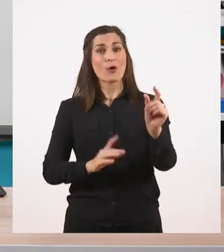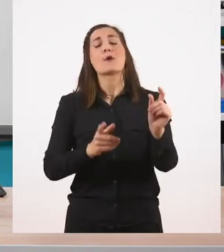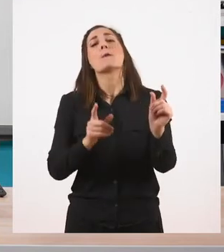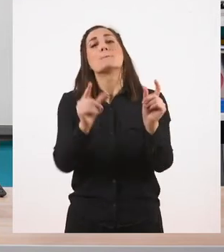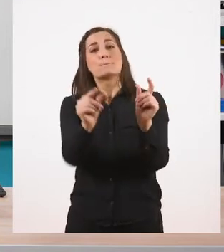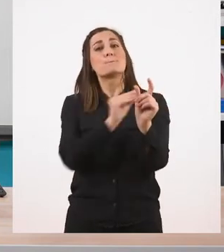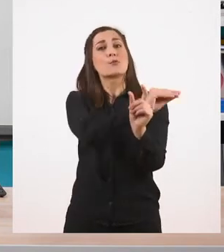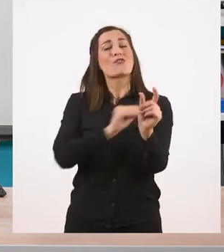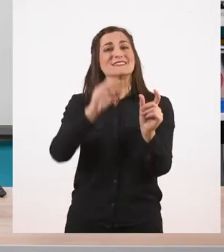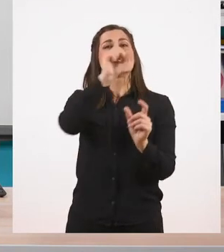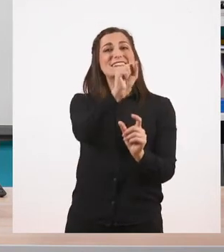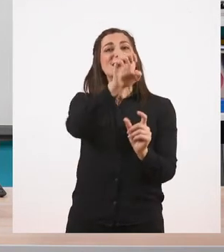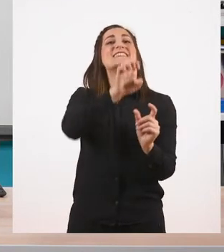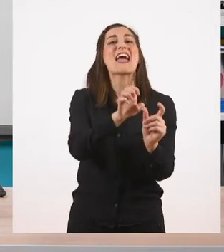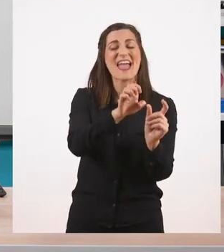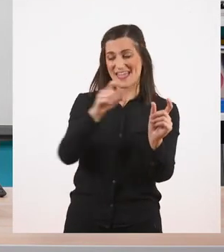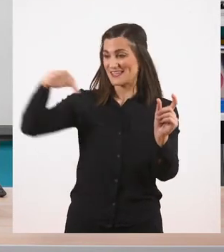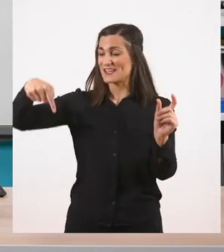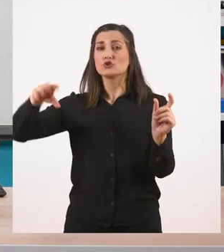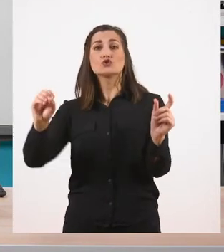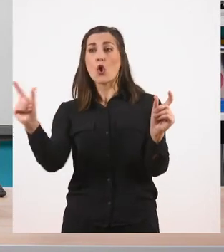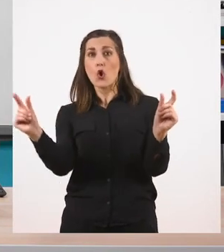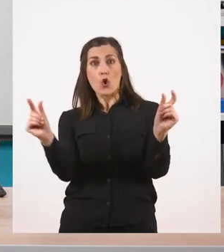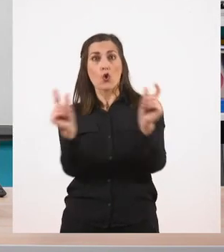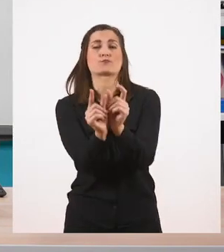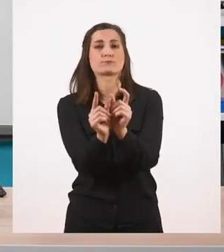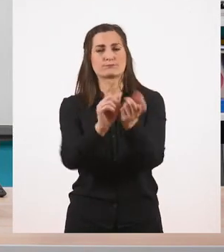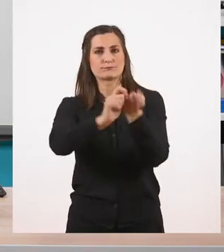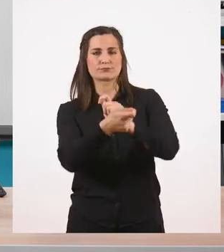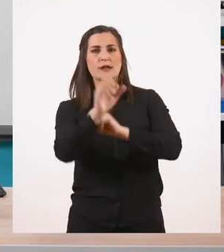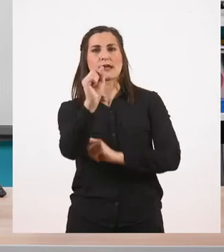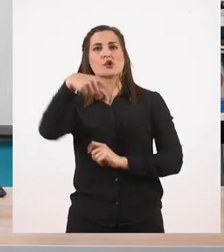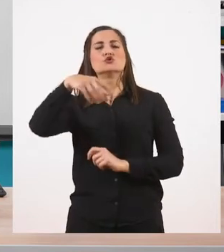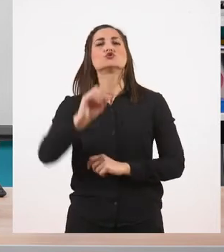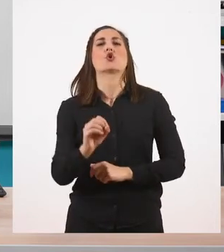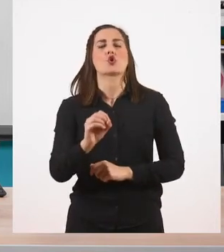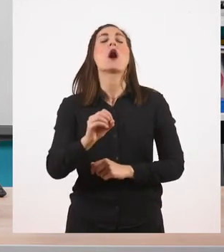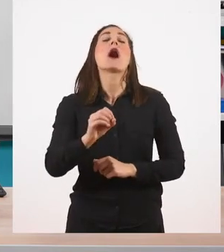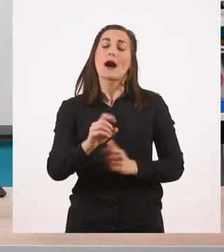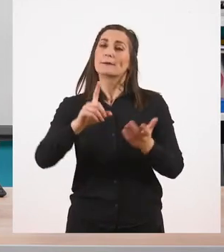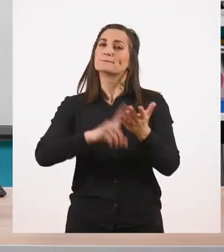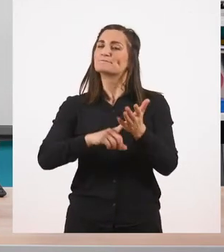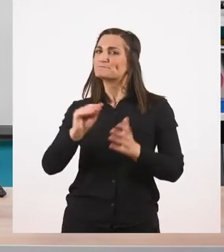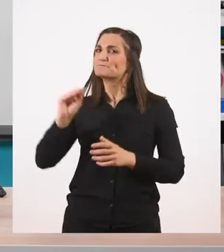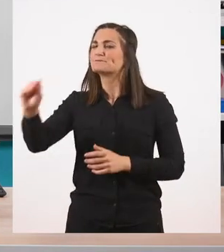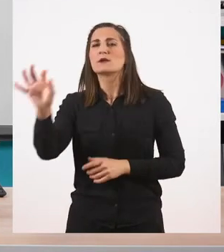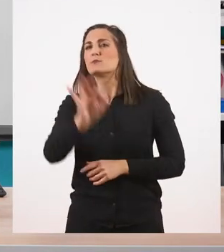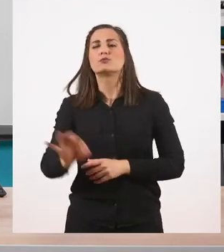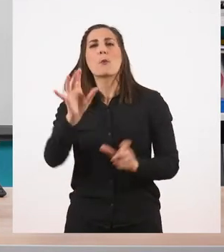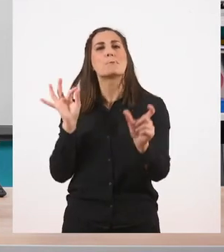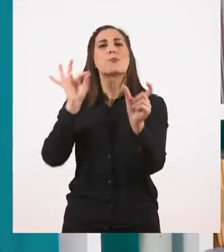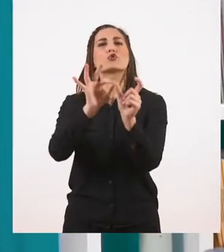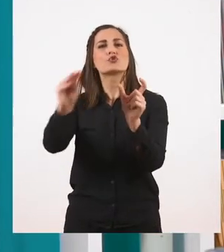ενώθηκαν. Και έγιναν μία λέξη. Έγινε δηλαδή εμπρόθετο άρθρο. Άρα δεν θα το βάλουμε στα ονόματα, αλλά στους εμπρόθετους